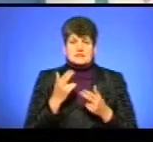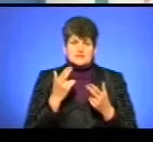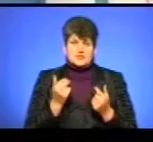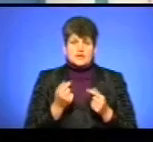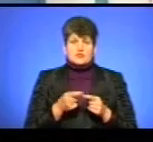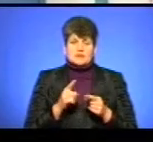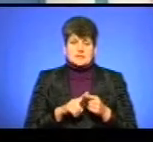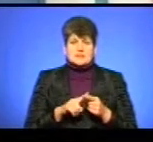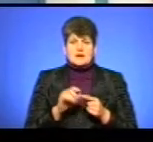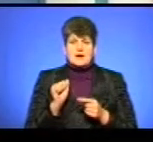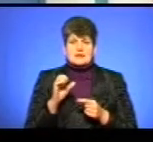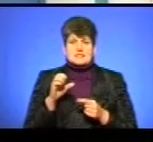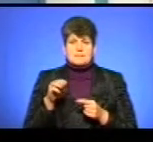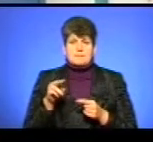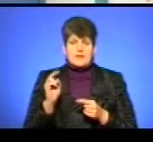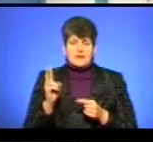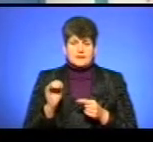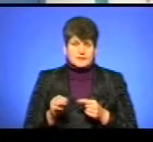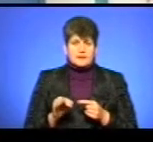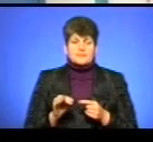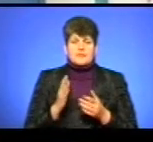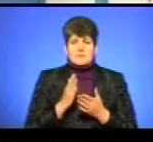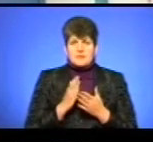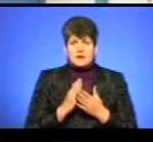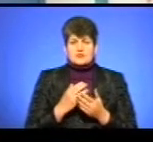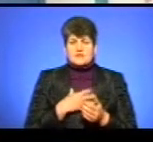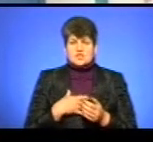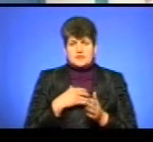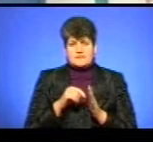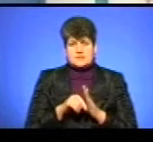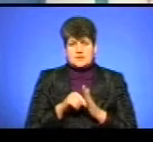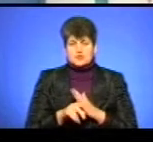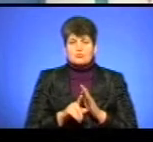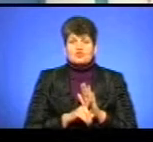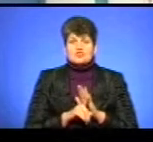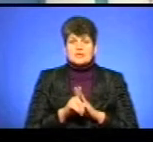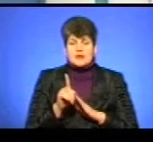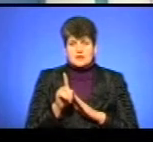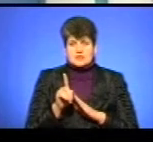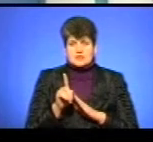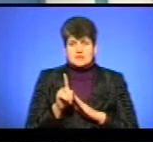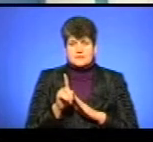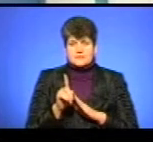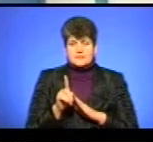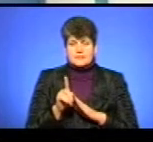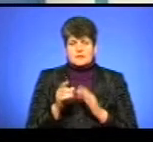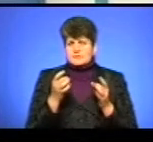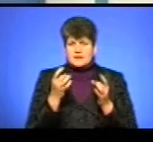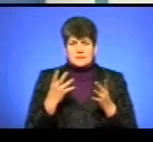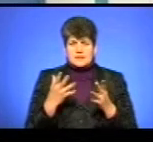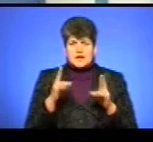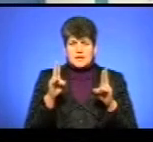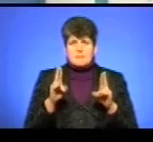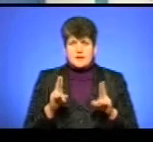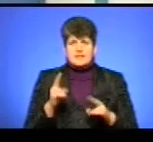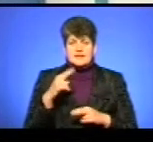що ці аспекти мають надзвичайно важливе значення, починаючи із таких, здається, елементарних правил.